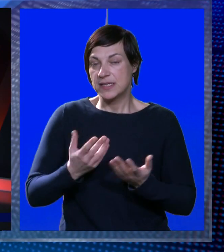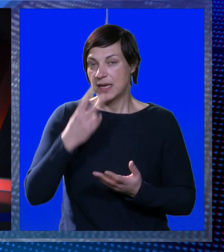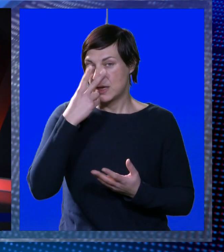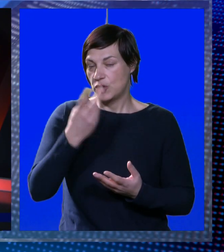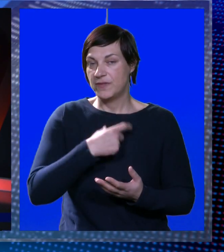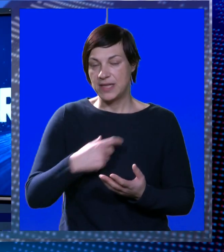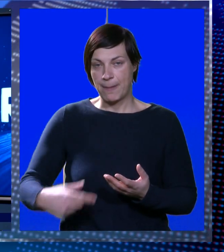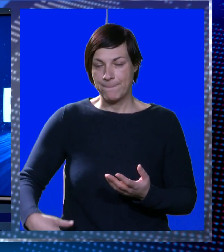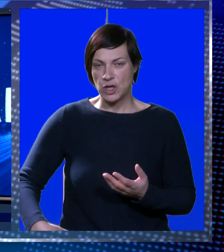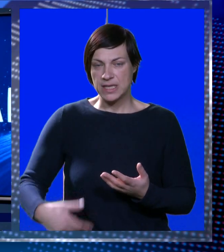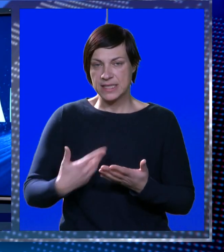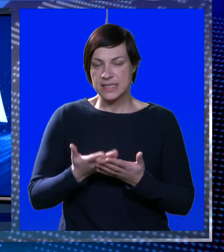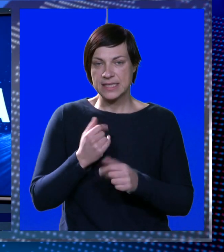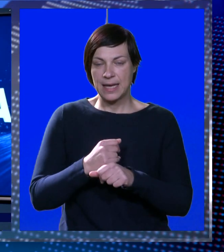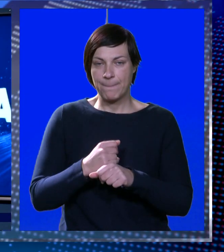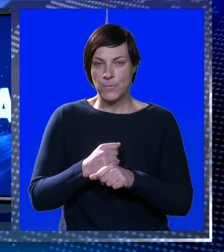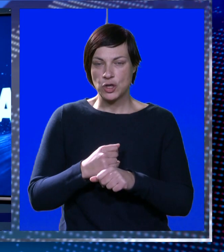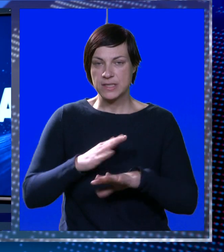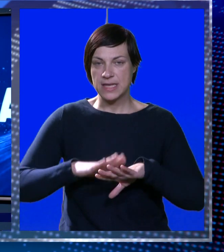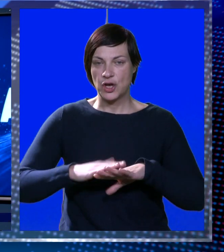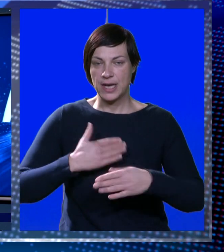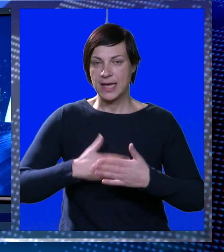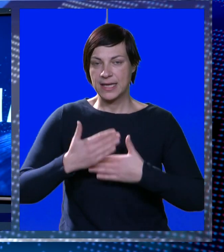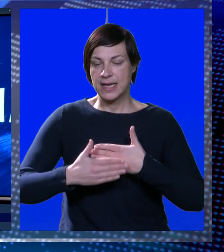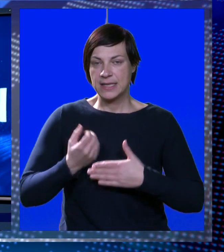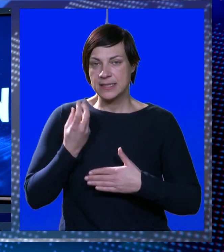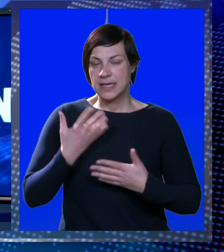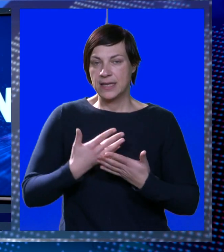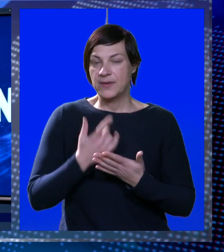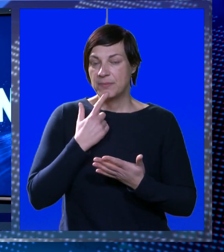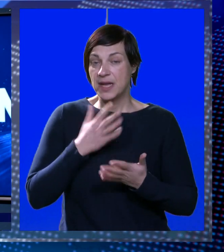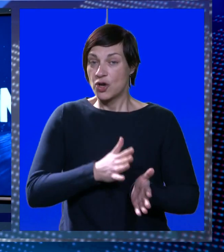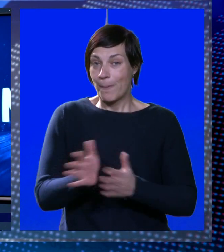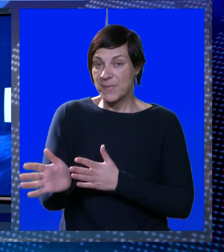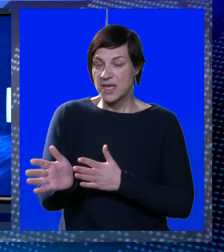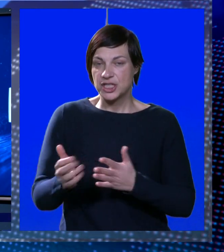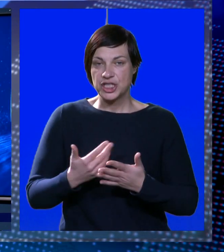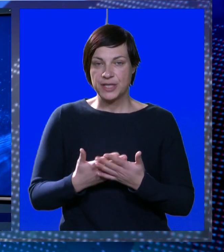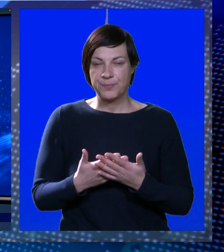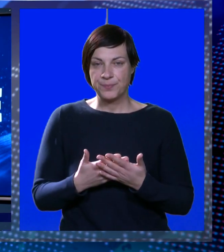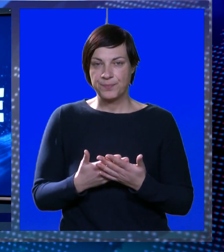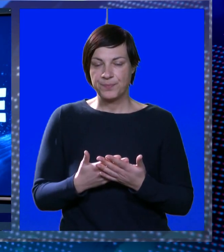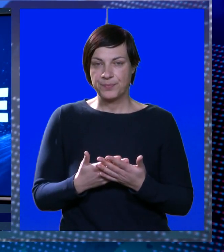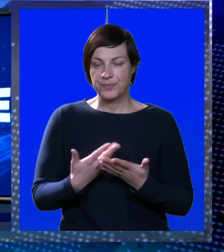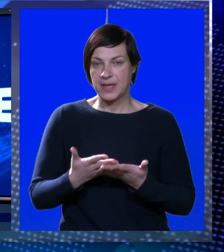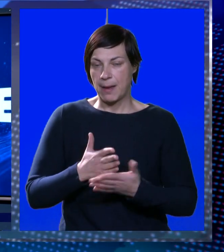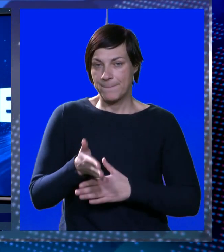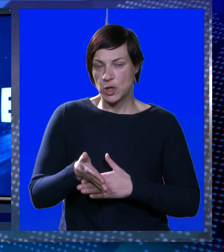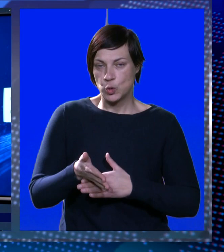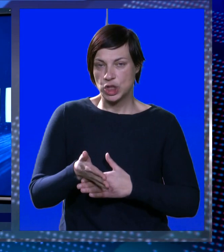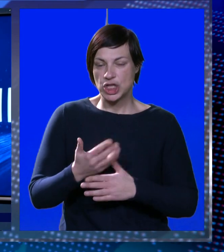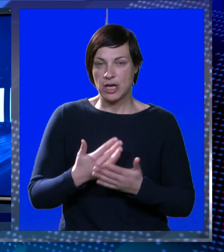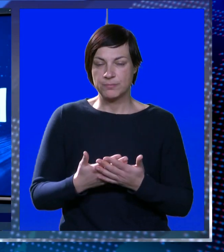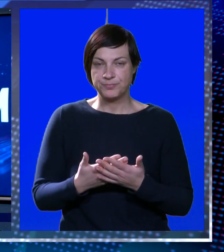kako oni vide policijski posao na granici, i pogotovo kad vam netko bježi. On vam bježi da bi